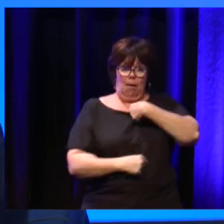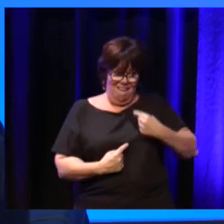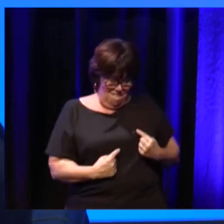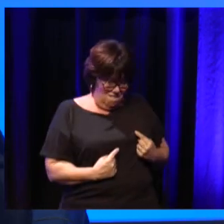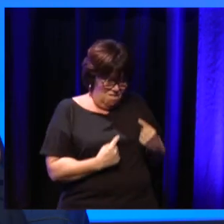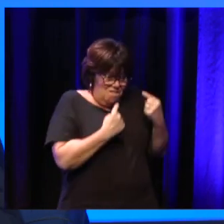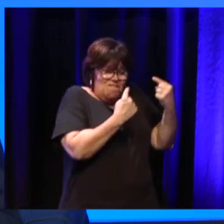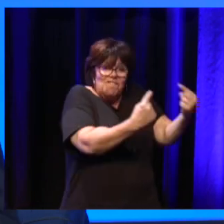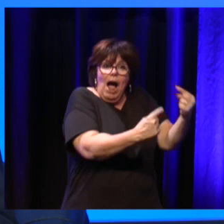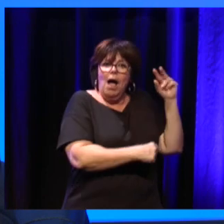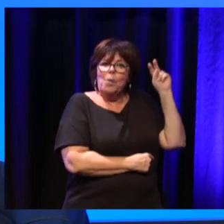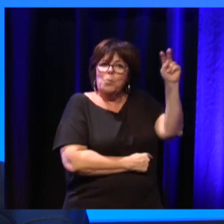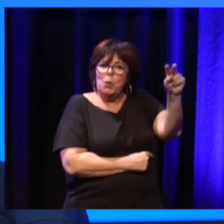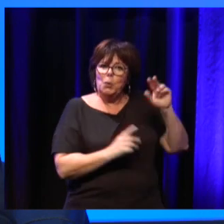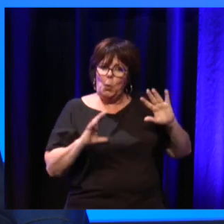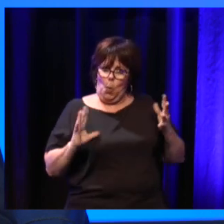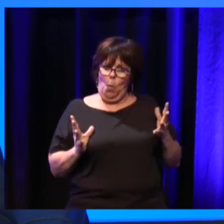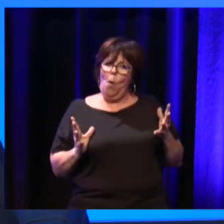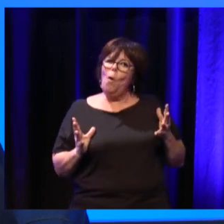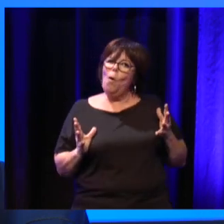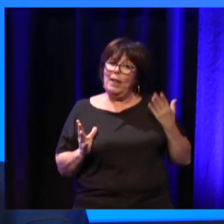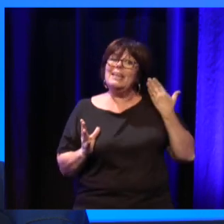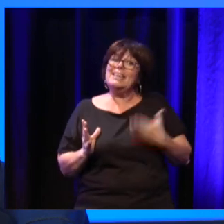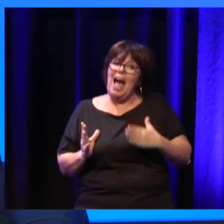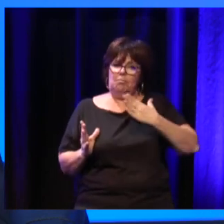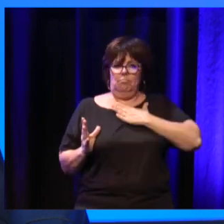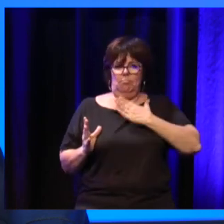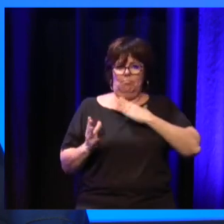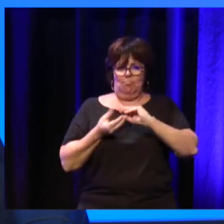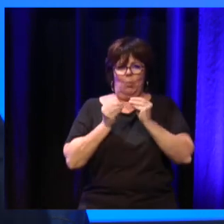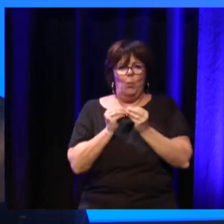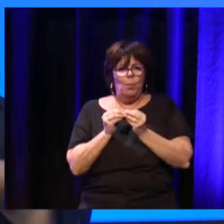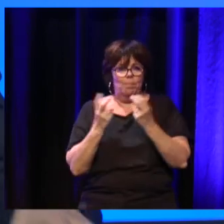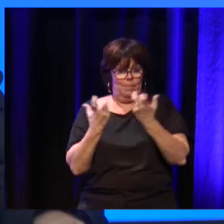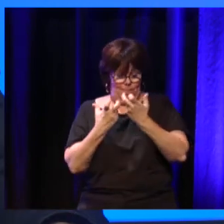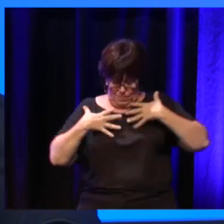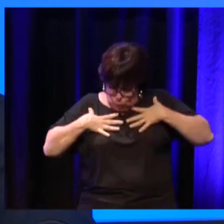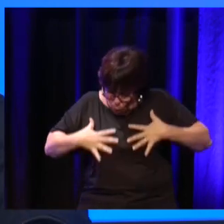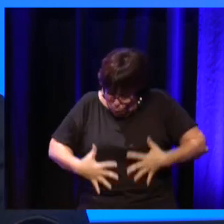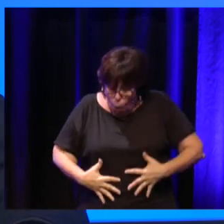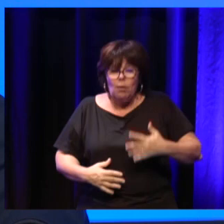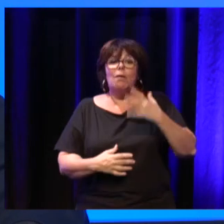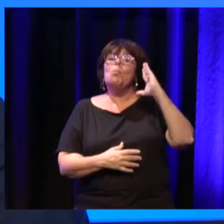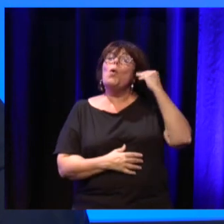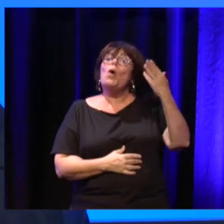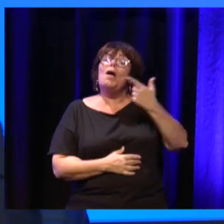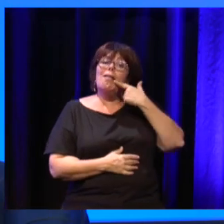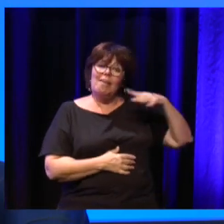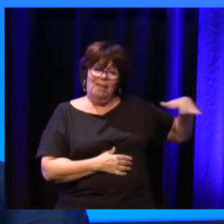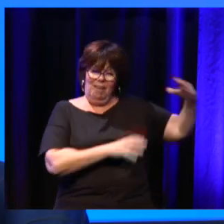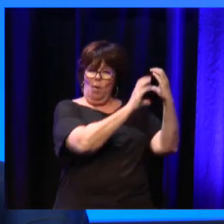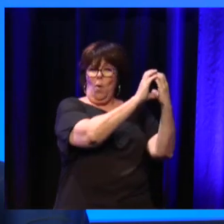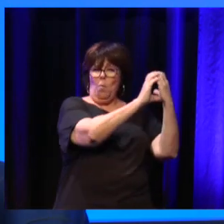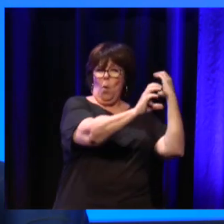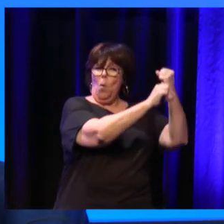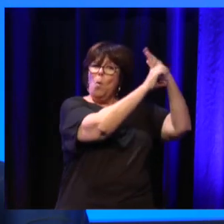je suis au ralenti, entre guillemets, pardonnez-moi l'expression, j'ai des besoins physiologiques, donc c'est très bien de penser le transport et le bus. Mais peut